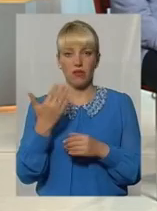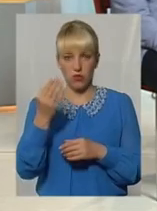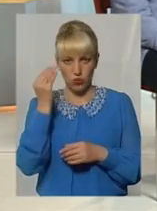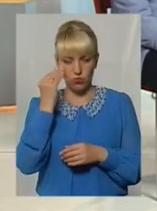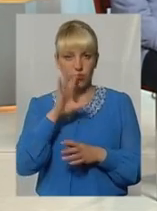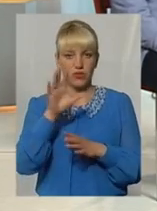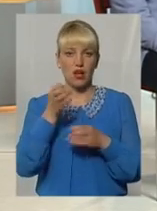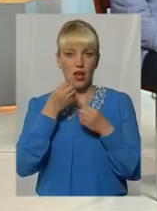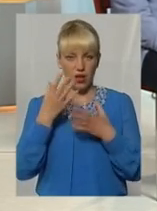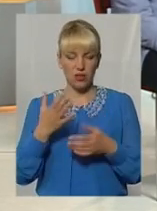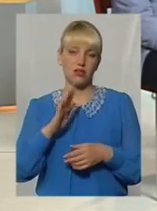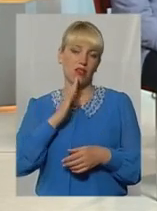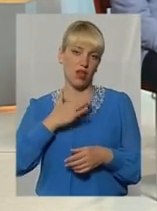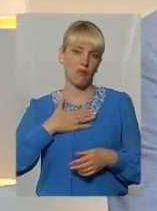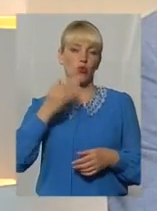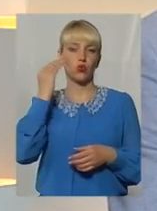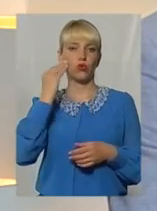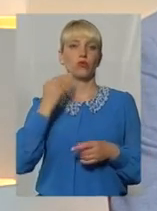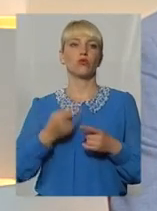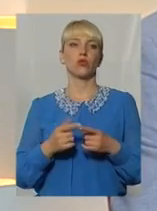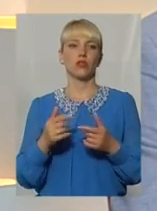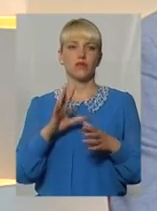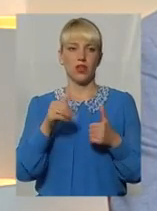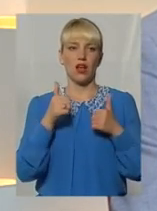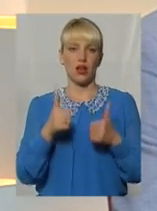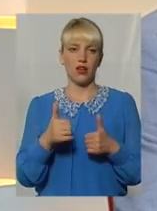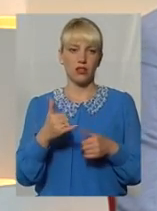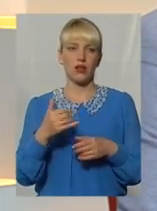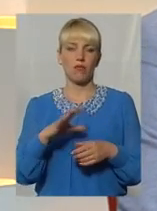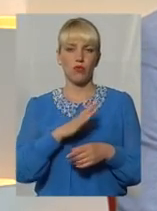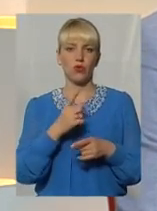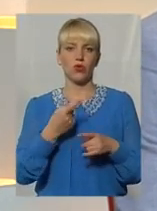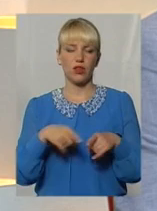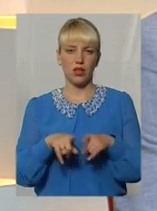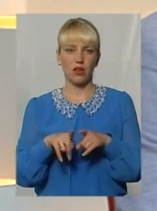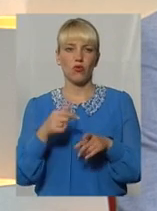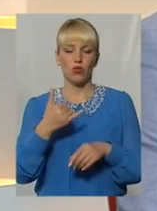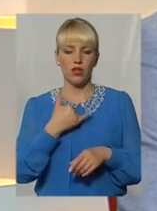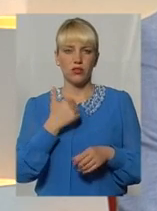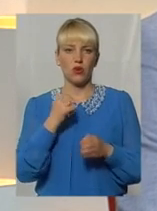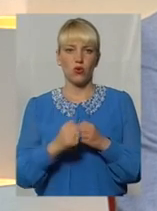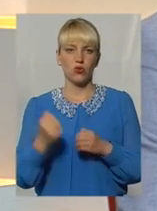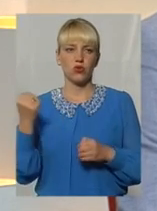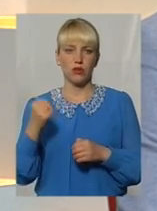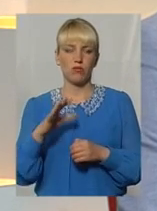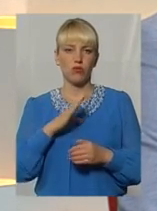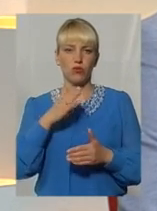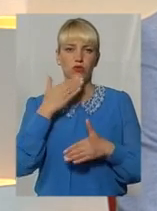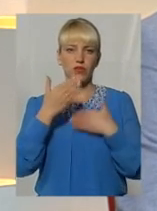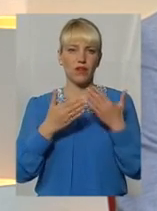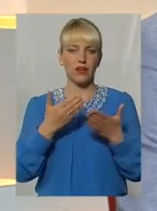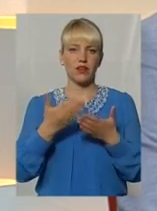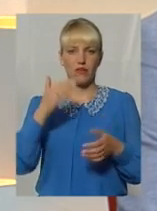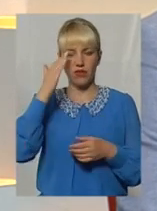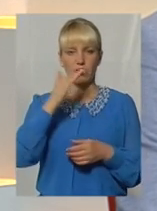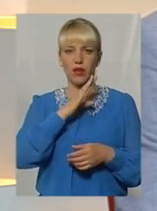там гаразд. Було так, як сказав Микола Миколаївич. У нас кожного тижня було звернення від батьків,